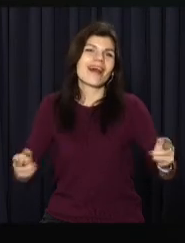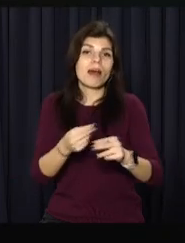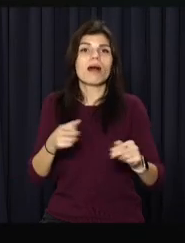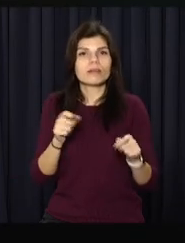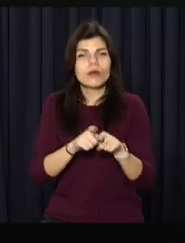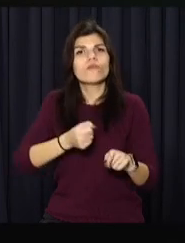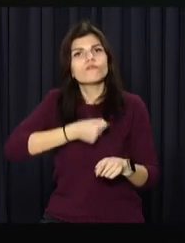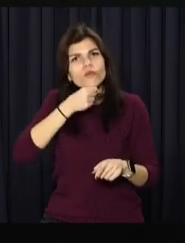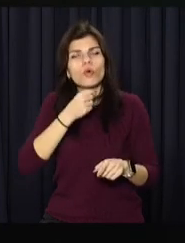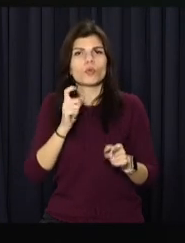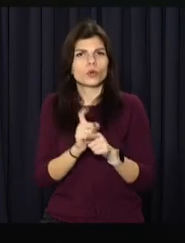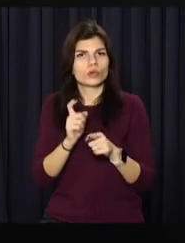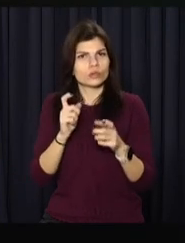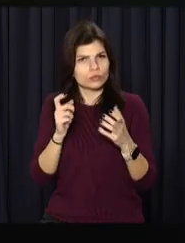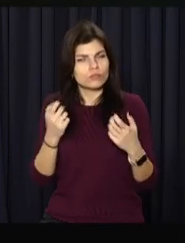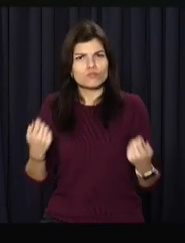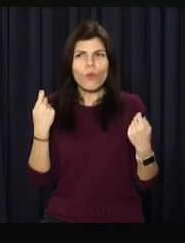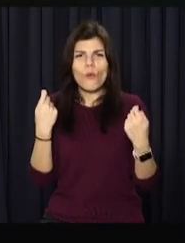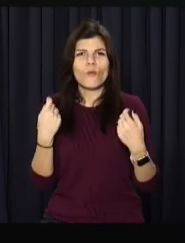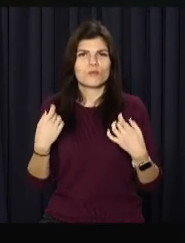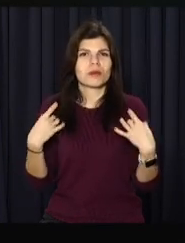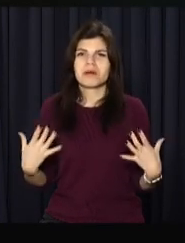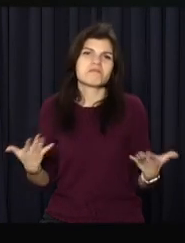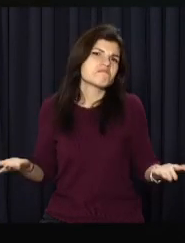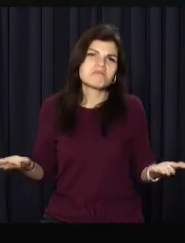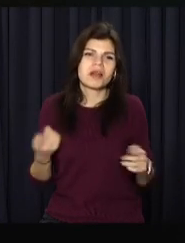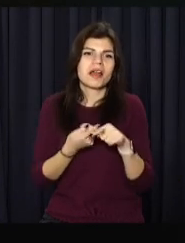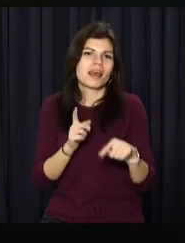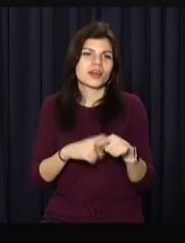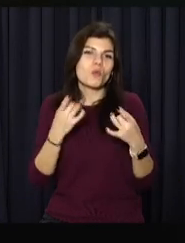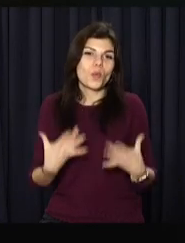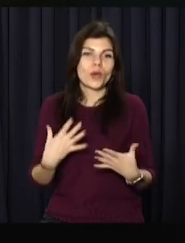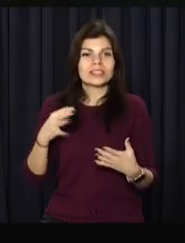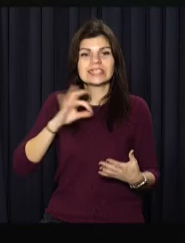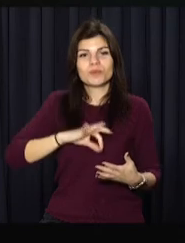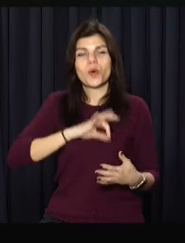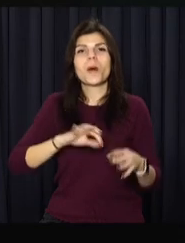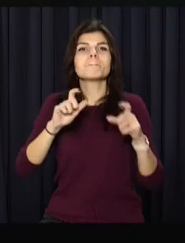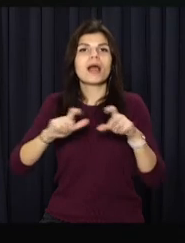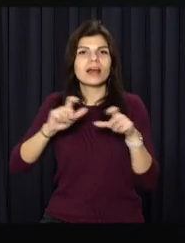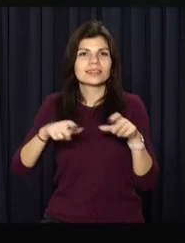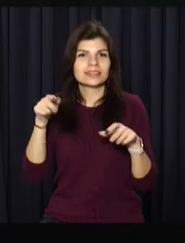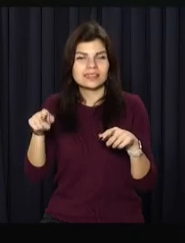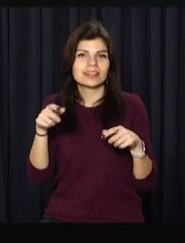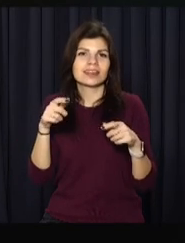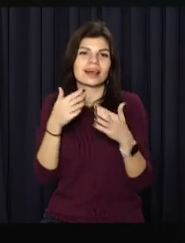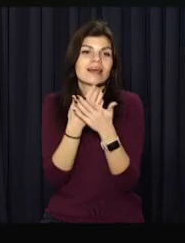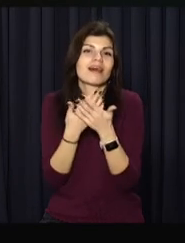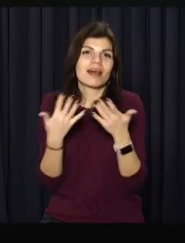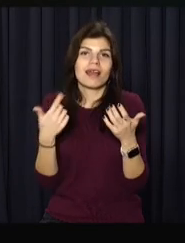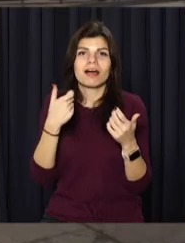якось це прям громко празднувалося, такого немає. Ну, зачастують це просто використовують магазини, різні